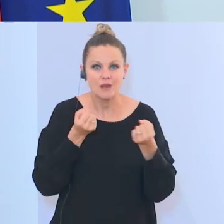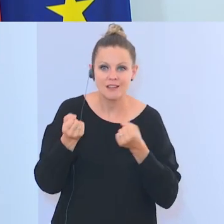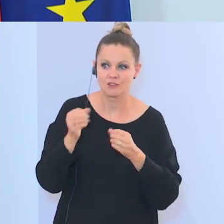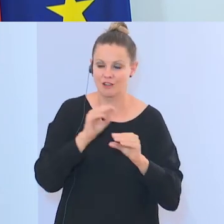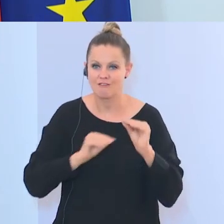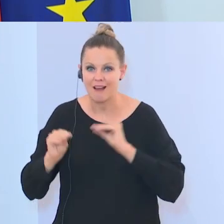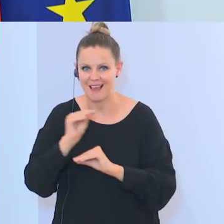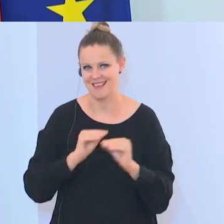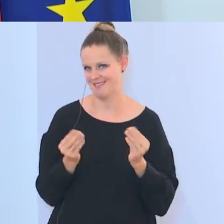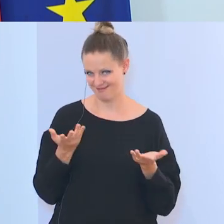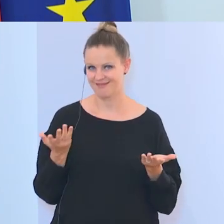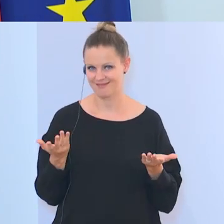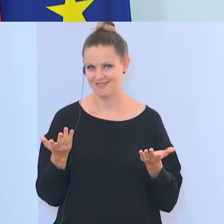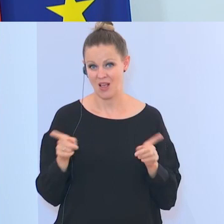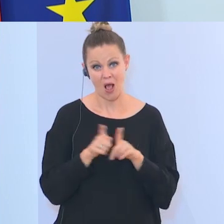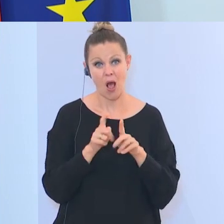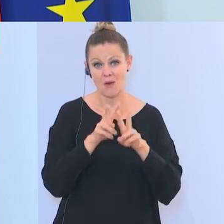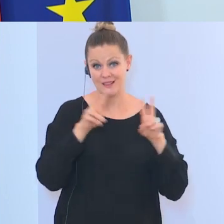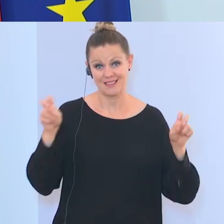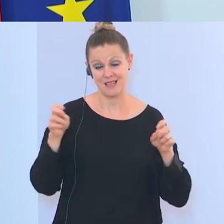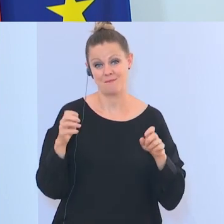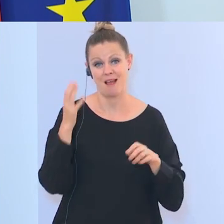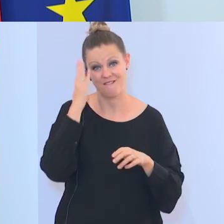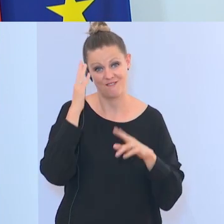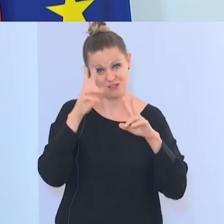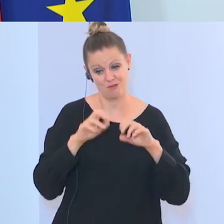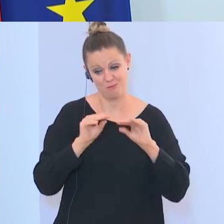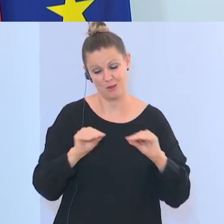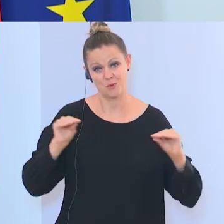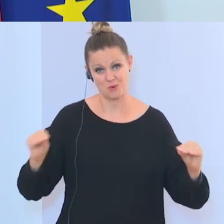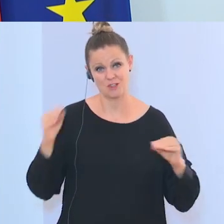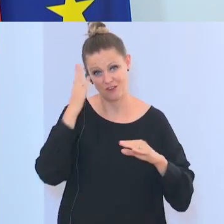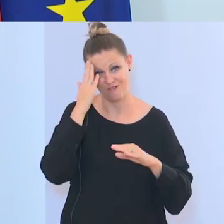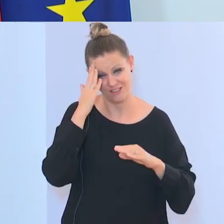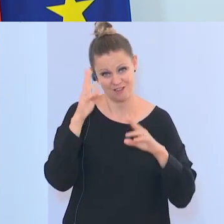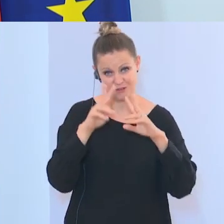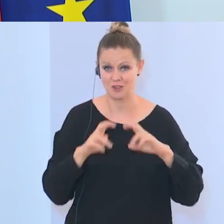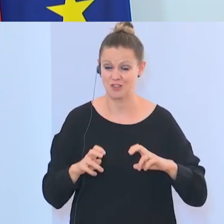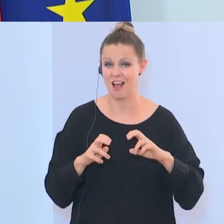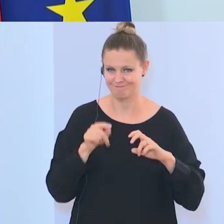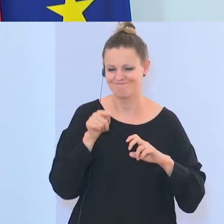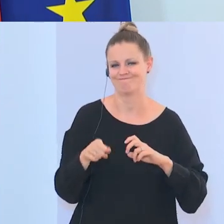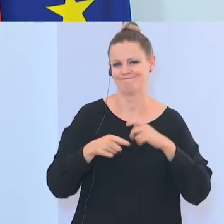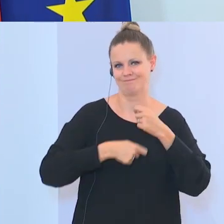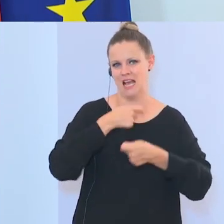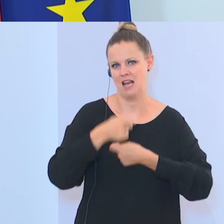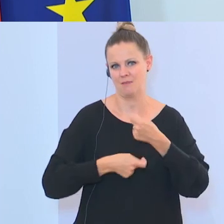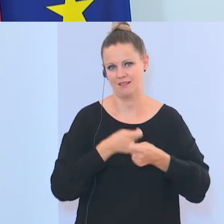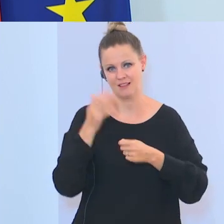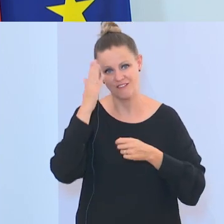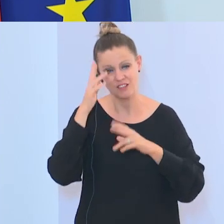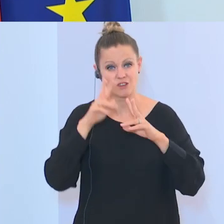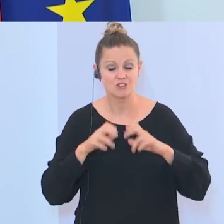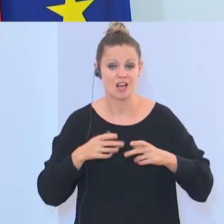Also das ist auch eine Frage an die Wissenschaft, an die pädagogische Wissenschaft, auch mit der sich auseinandersetzt. Das heißt, das Interesse der Wissenschaft ist